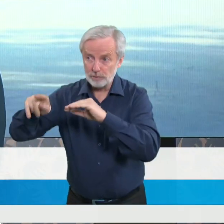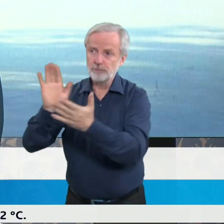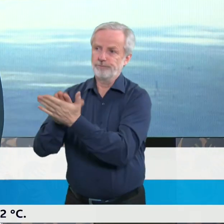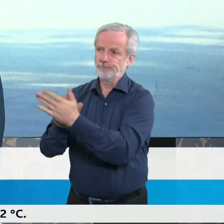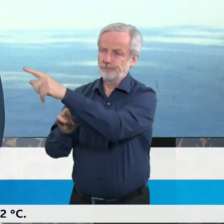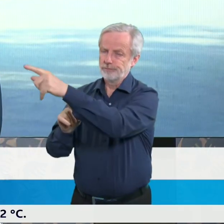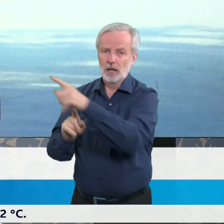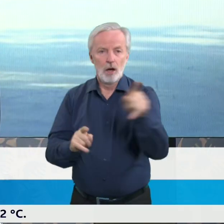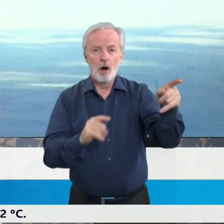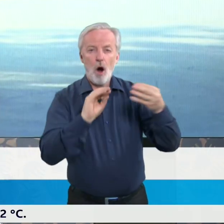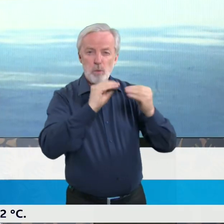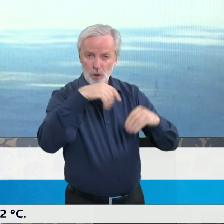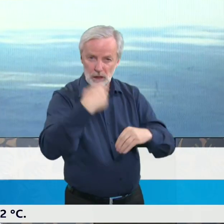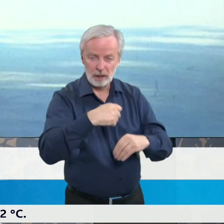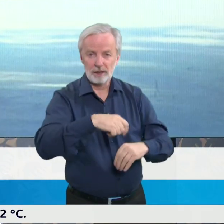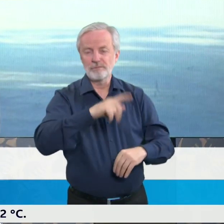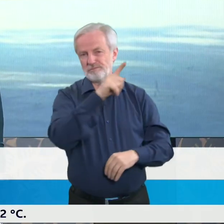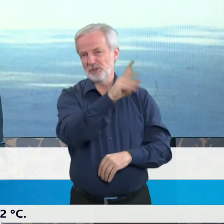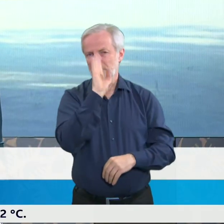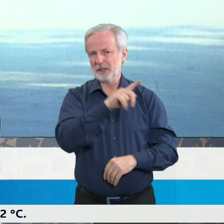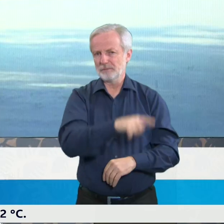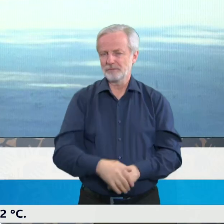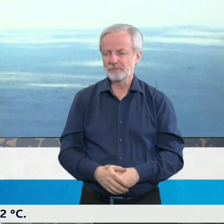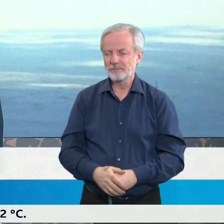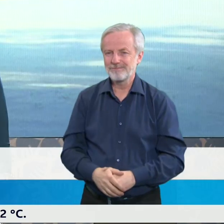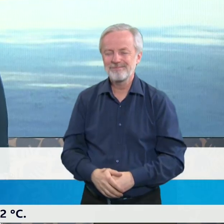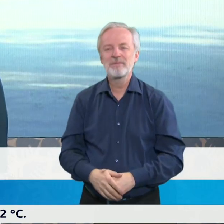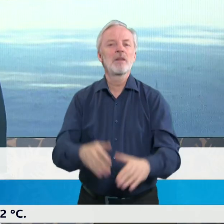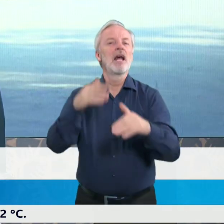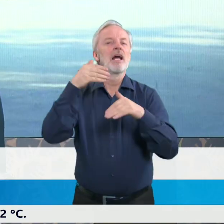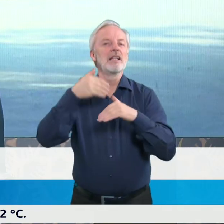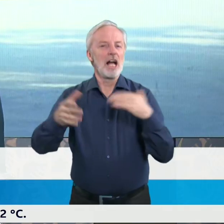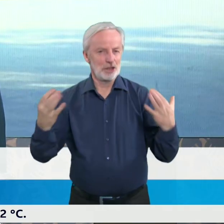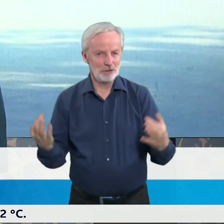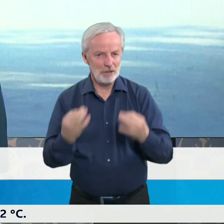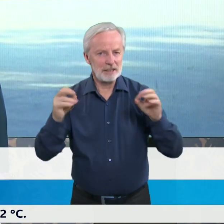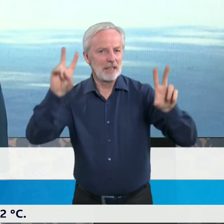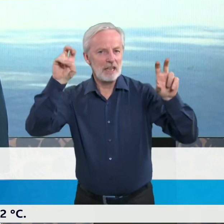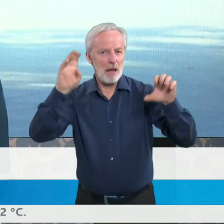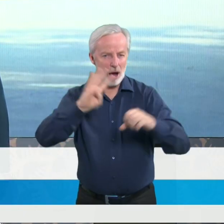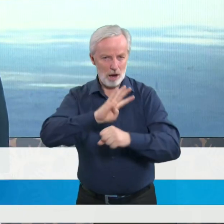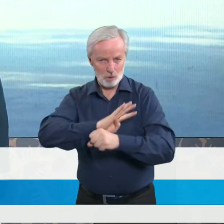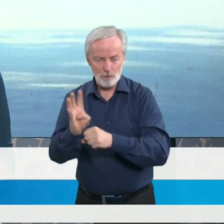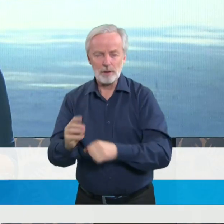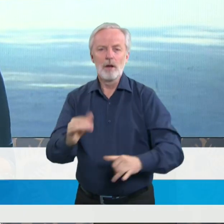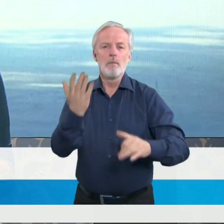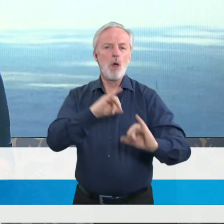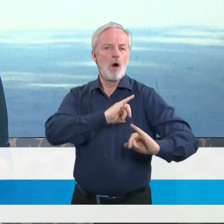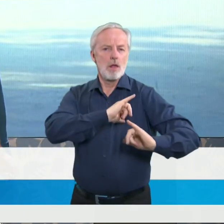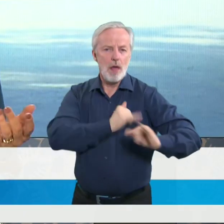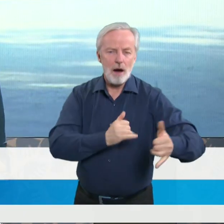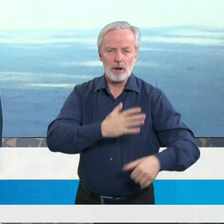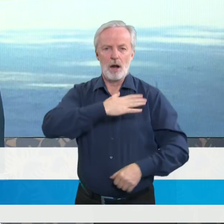Další bod, který by se týkal covidové agendy, byl z dílny ministra zemědělství,